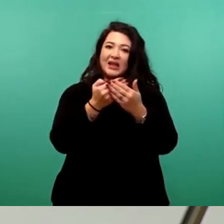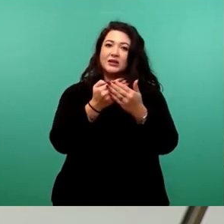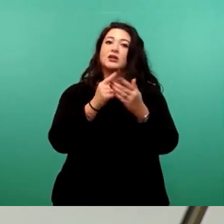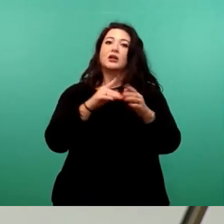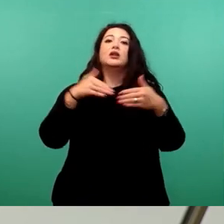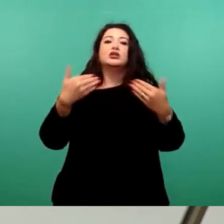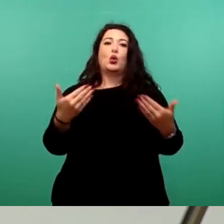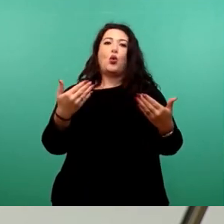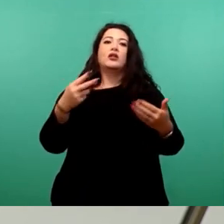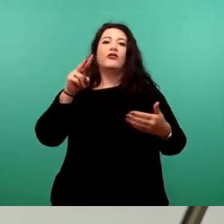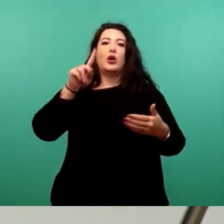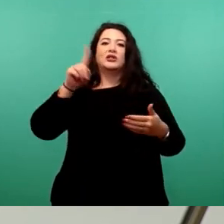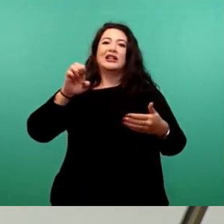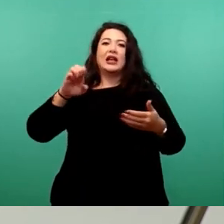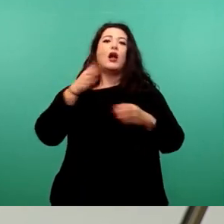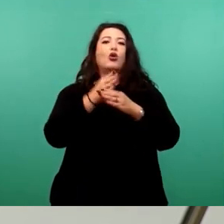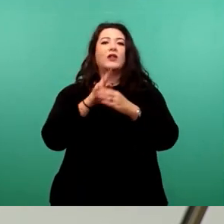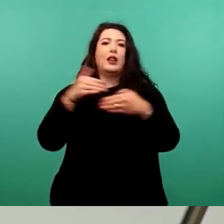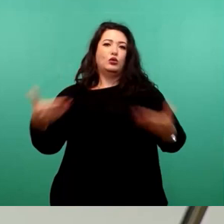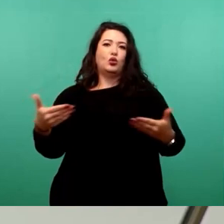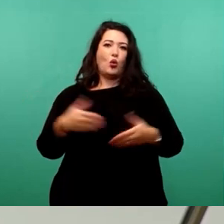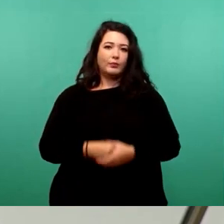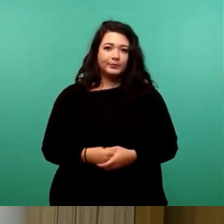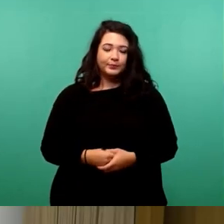verteilt, wie ich es gerade gesagt habe. Danke.